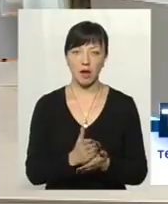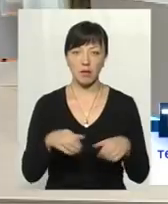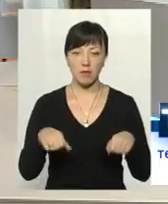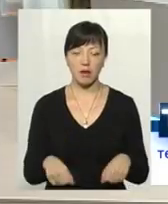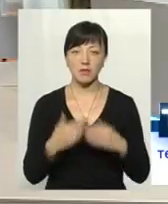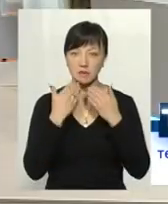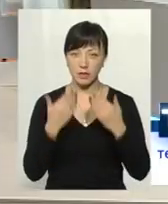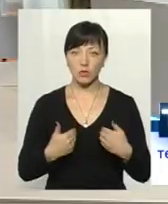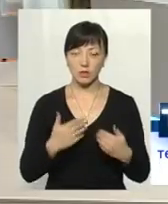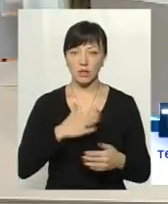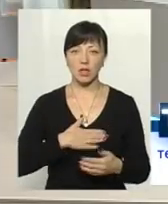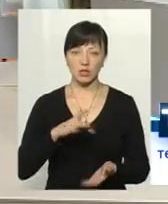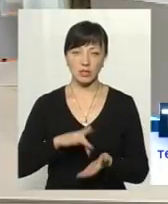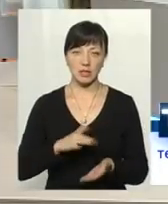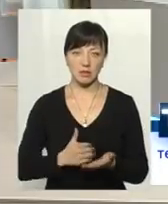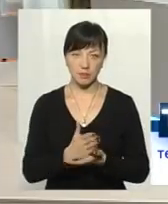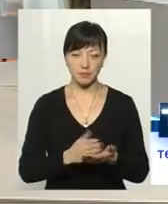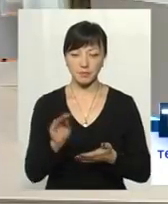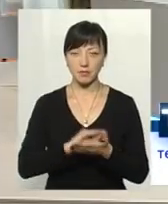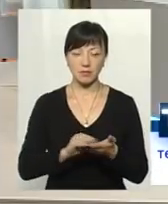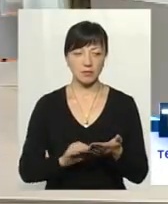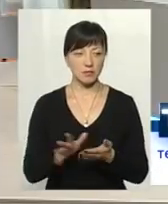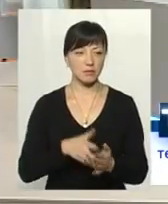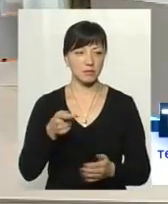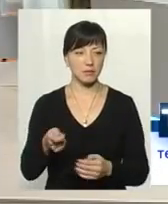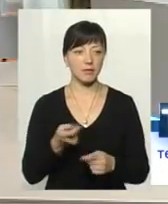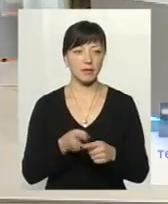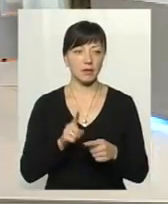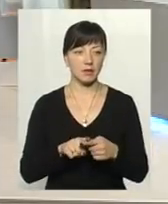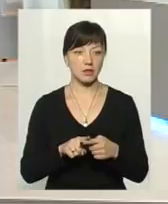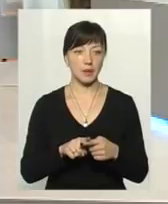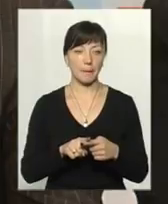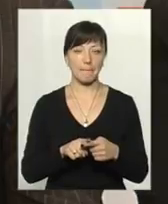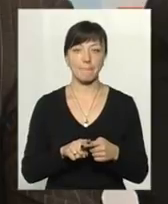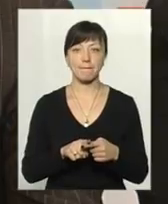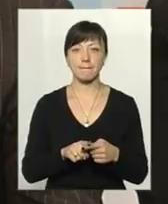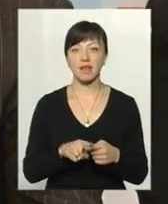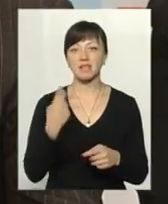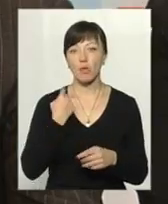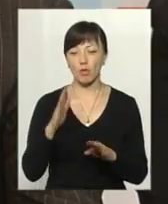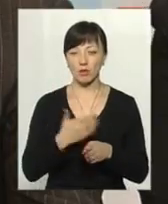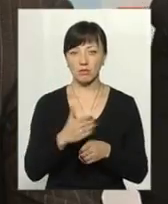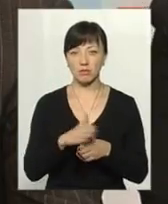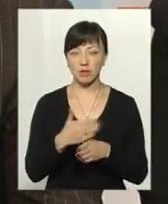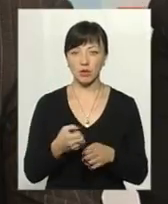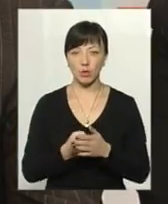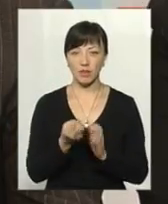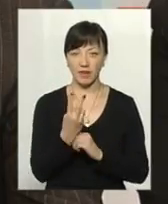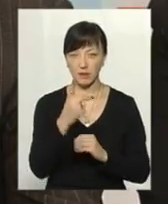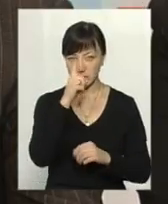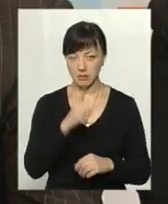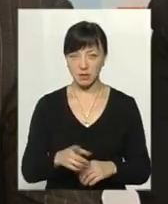звернутися в наш сервісний центр, написати заяву, йому ця заборгованість буде реструктуризована до 12 місяців.